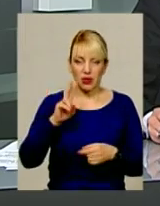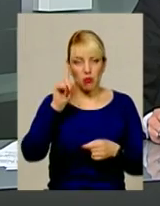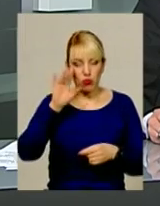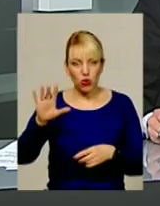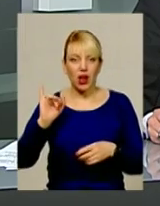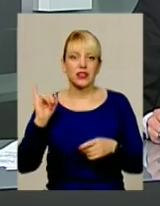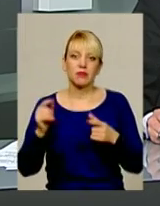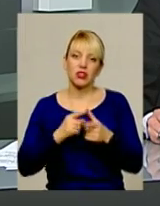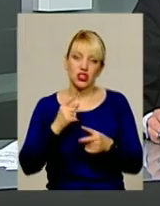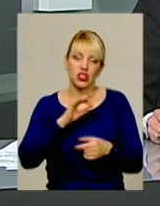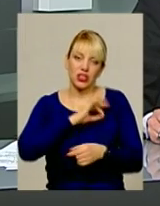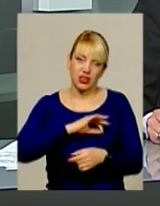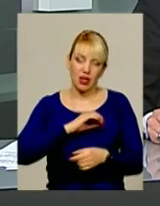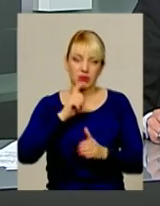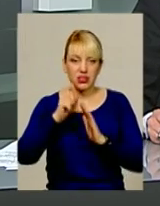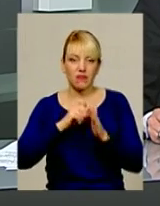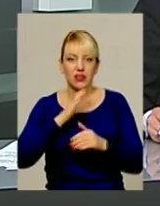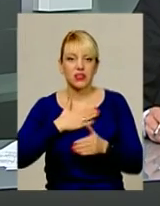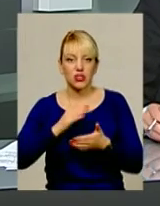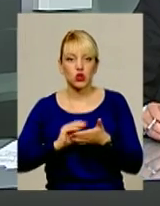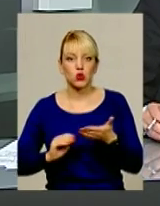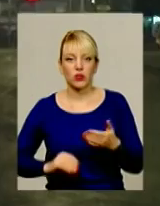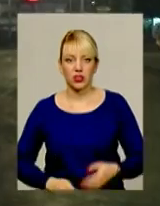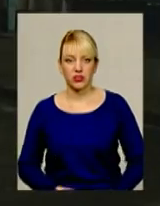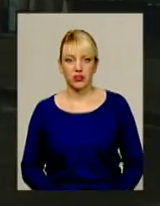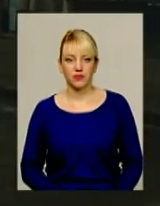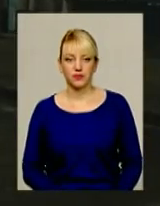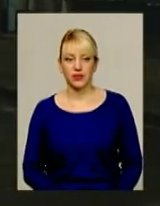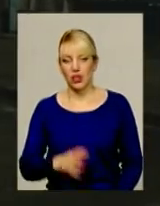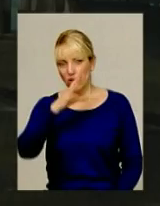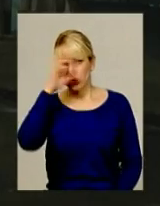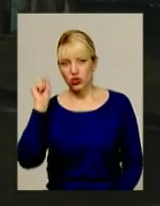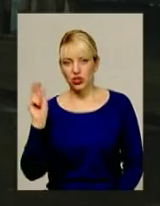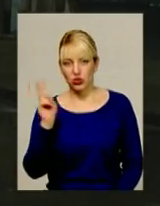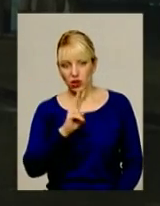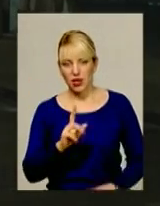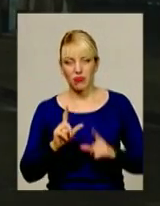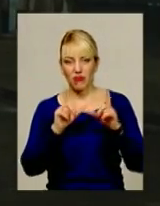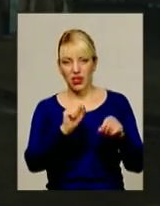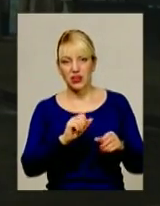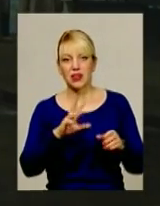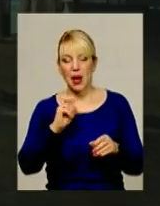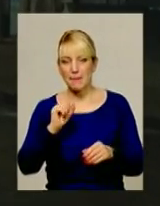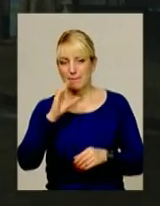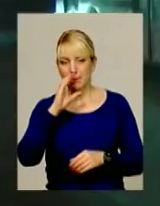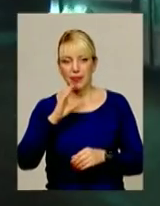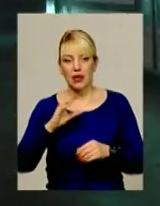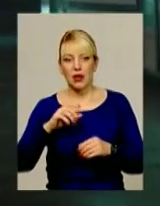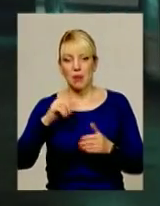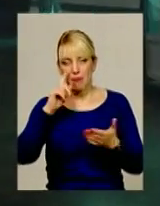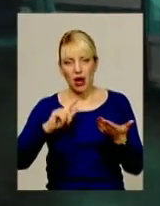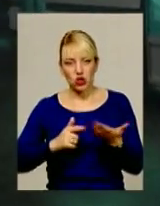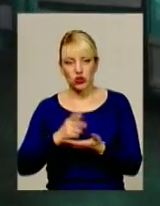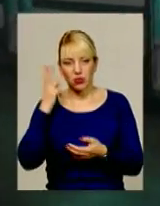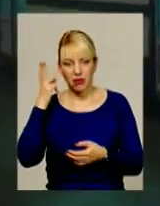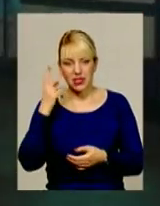головне – рентабельним, досліджували наші журналісти. Нічні тролейбуси виїхали на маршрути Хмельницького 1 лютого.